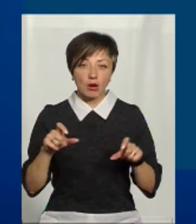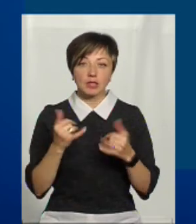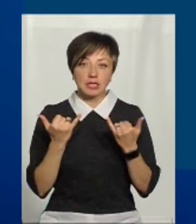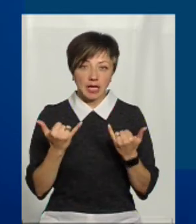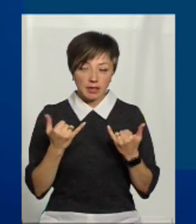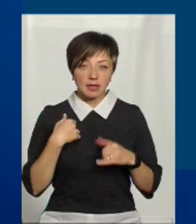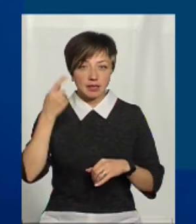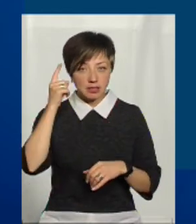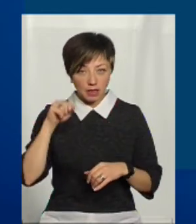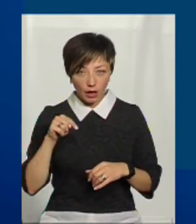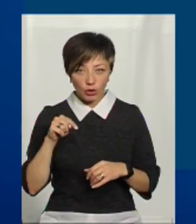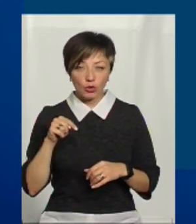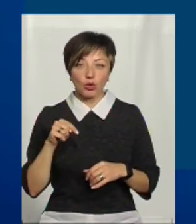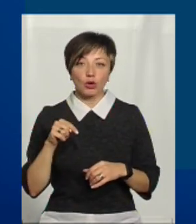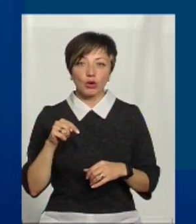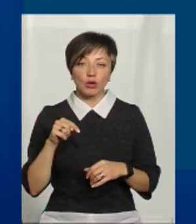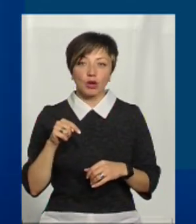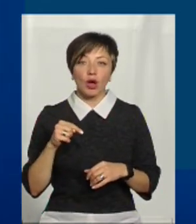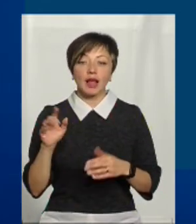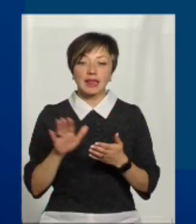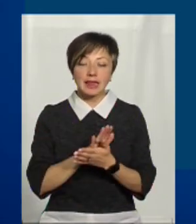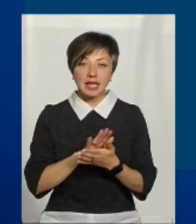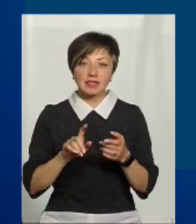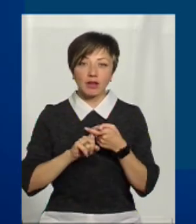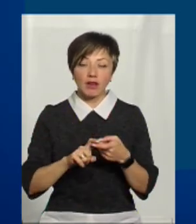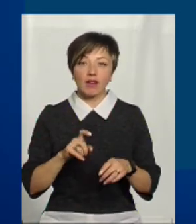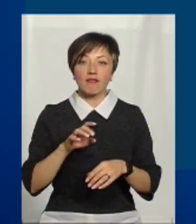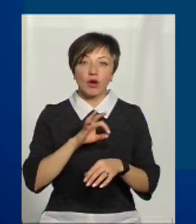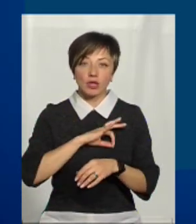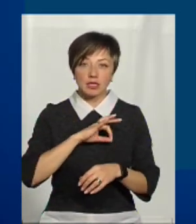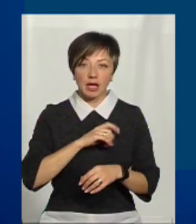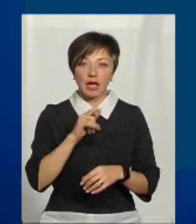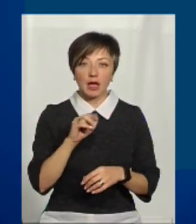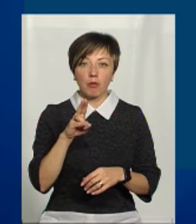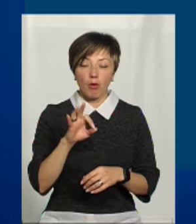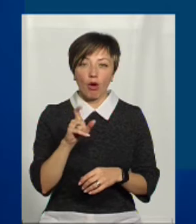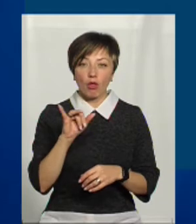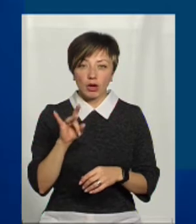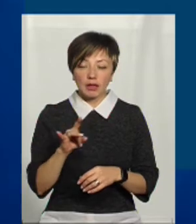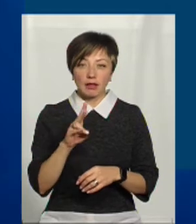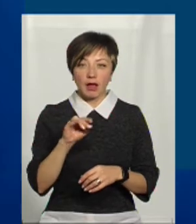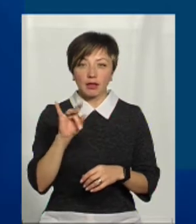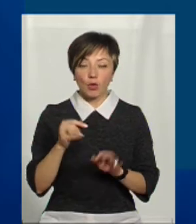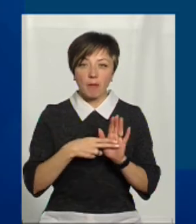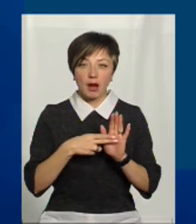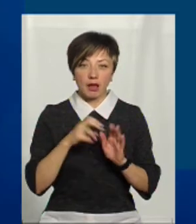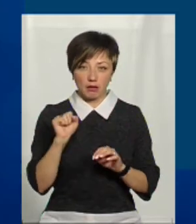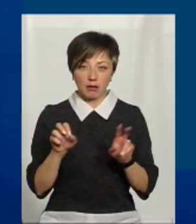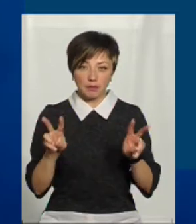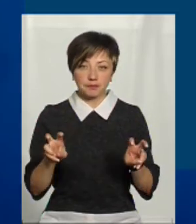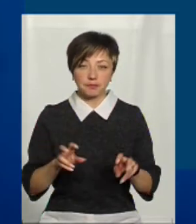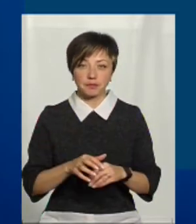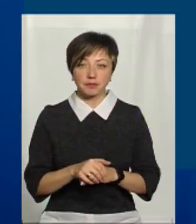наскільки я знаю, для дезінфекції використовувався гіпохлориднатрією марки «А», який